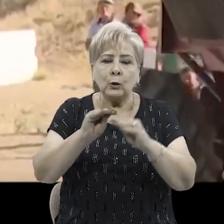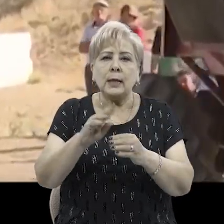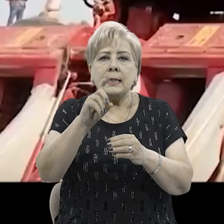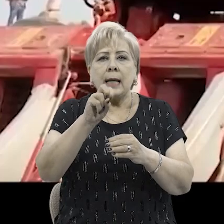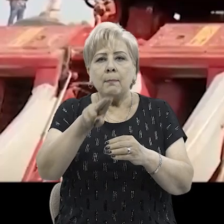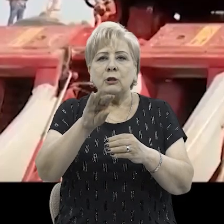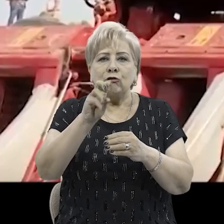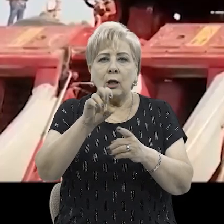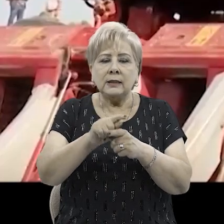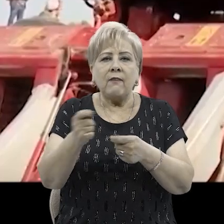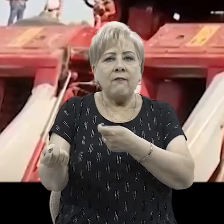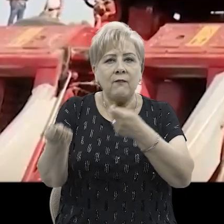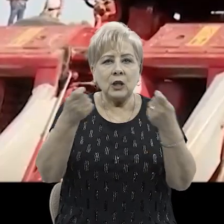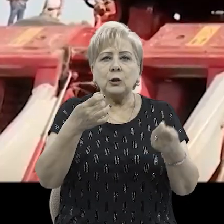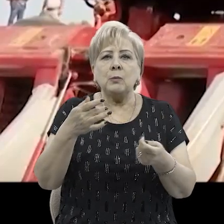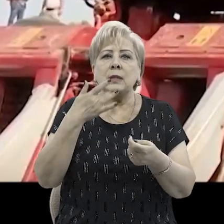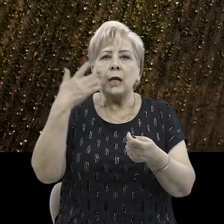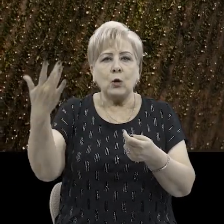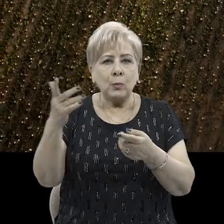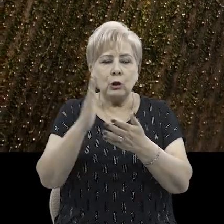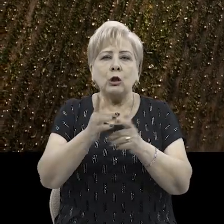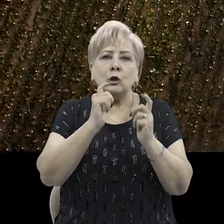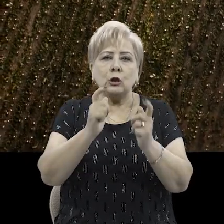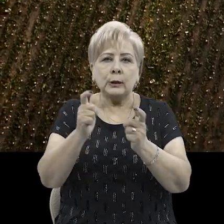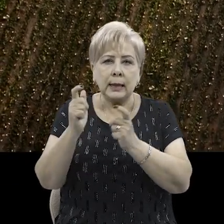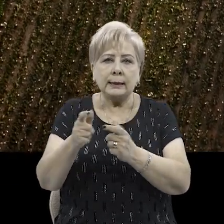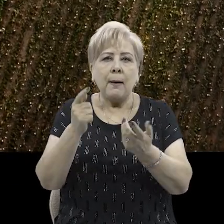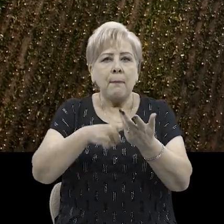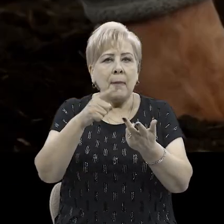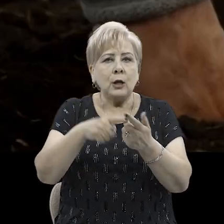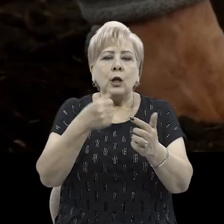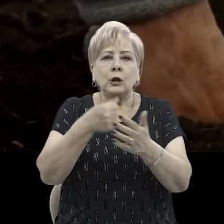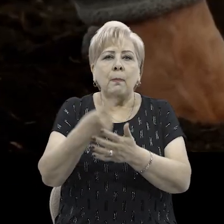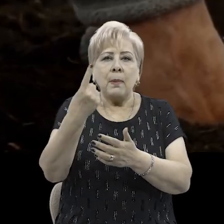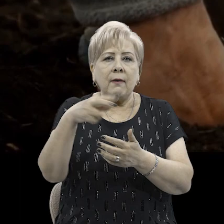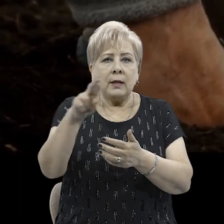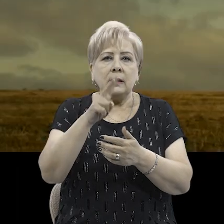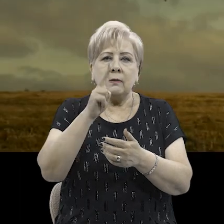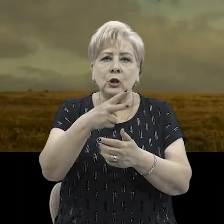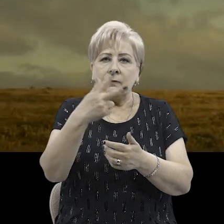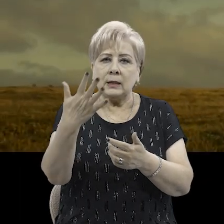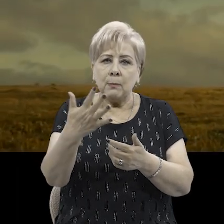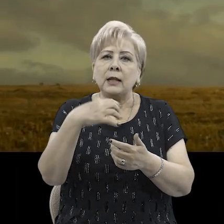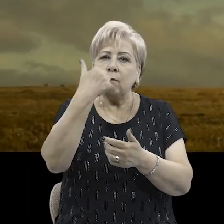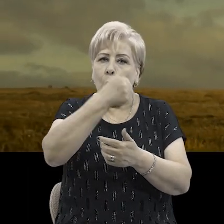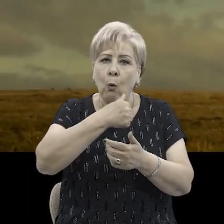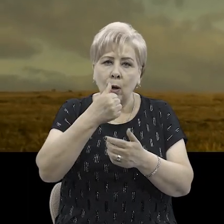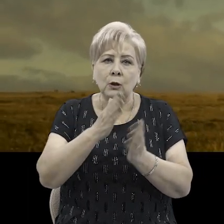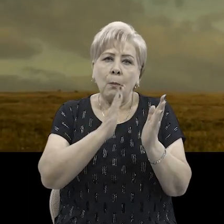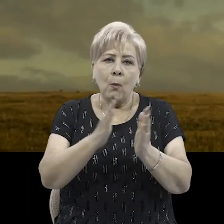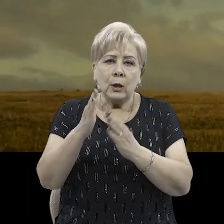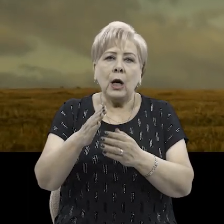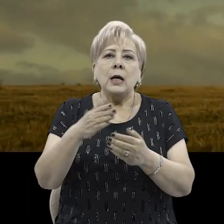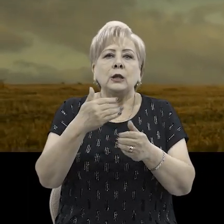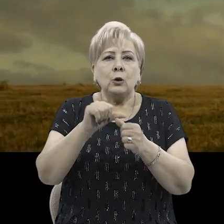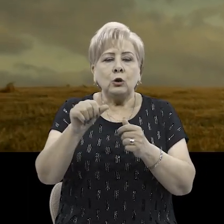запасные части, ввозимые из-за рубежа, согласно соответствующему перечню, срок до 1 января 2025 года в порядке